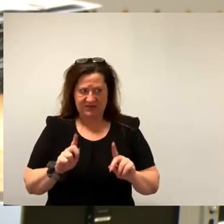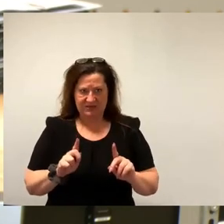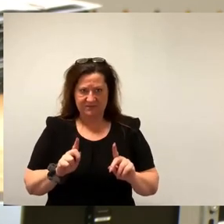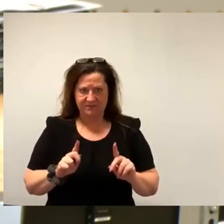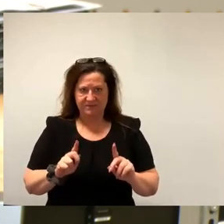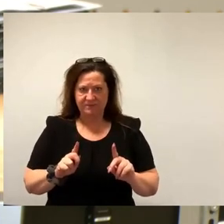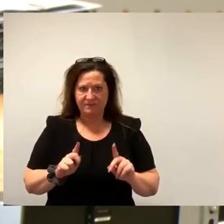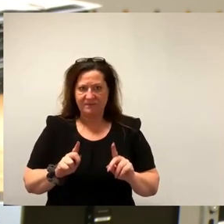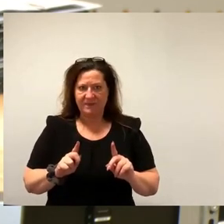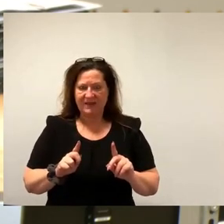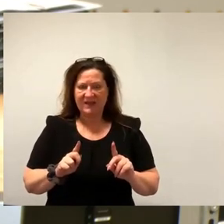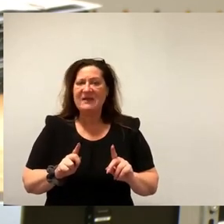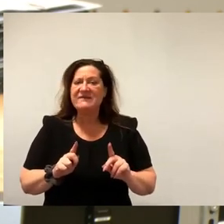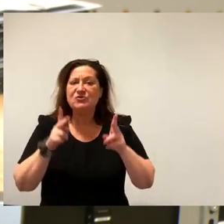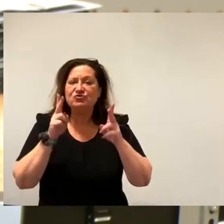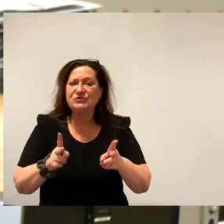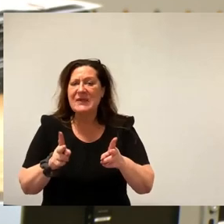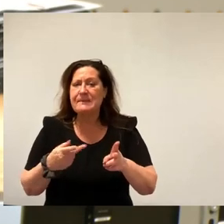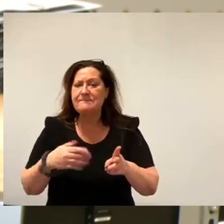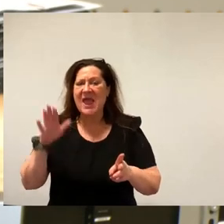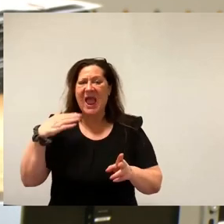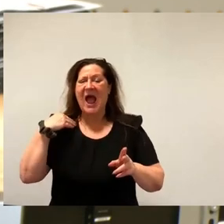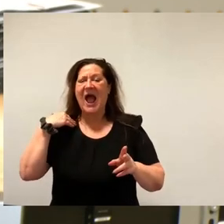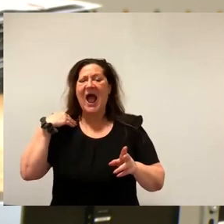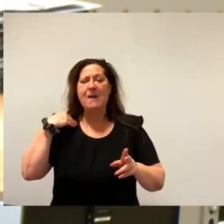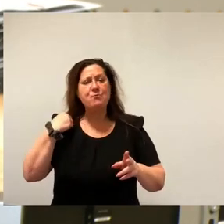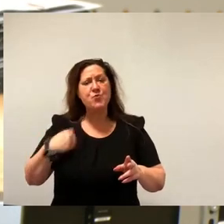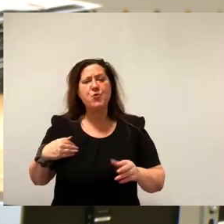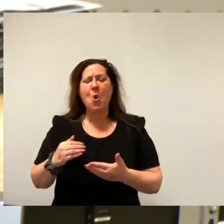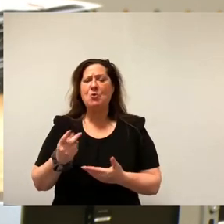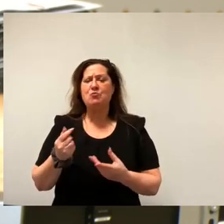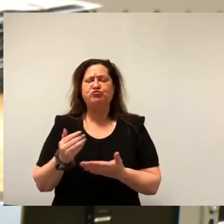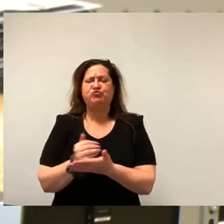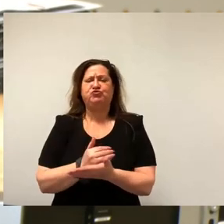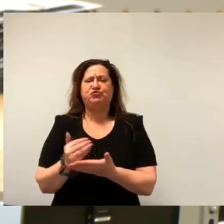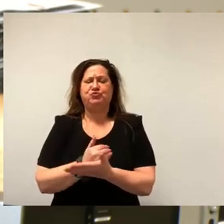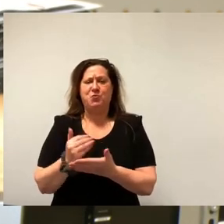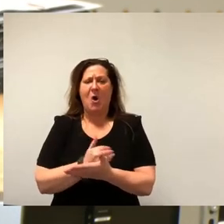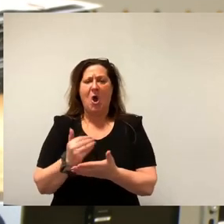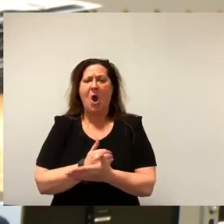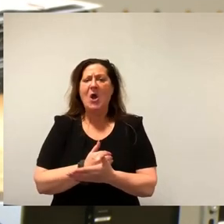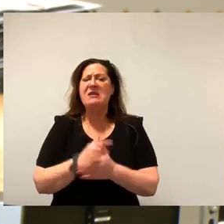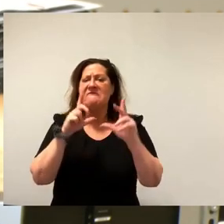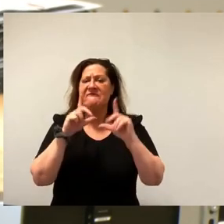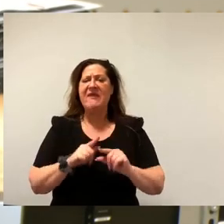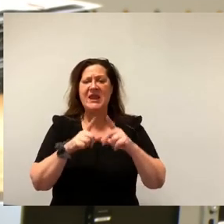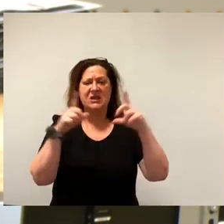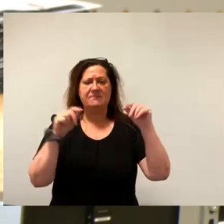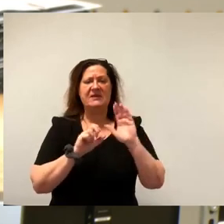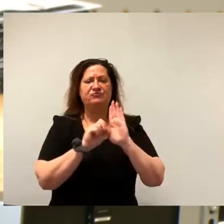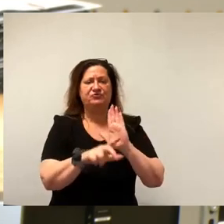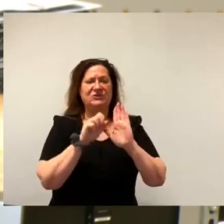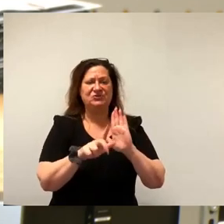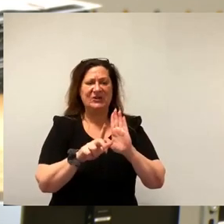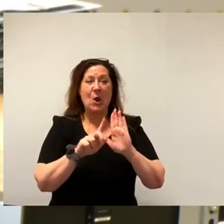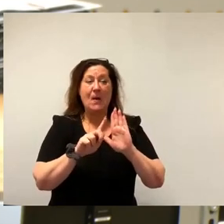Aufwand spart, indem sie weniger Anfragen rausschickt und dann aber durch Zwang dafür sorgt, dass die, die angeschrieben werden, in jedem Fall auch antworten müssen. Denn das hat nichts mit